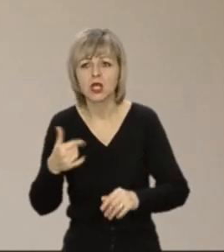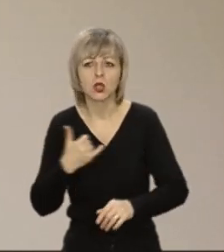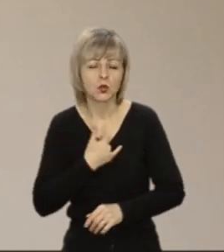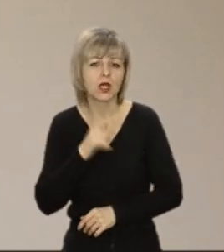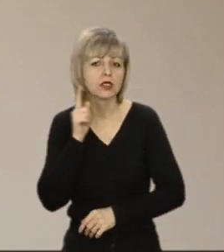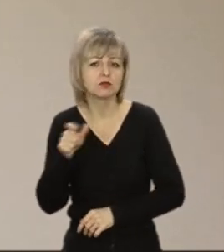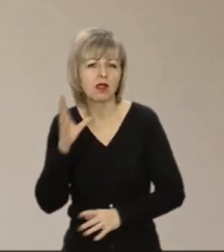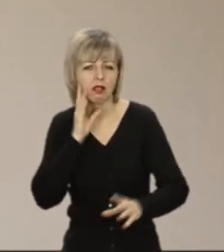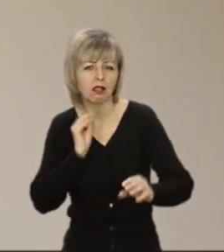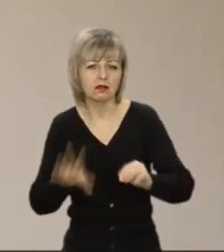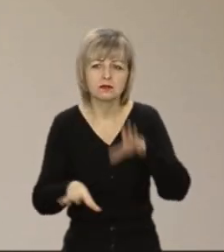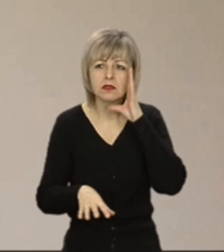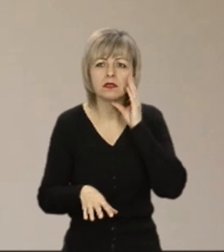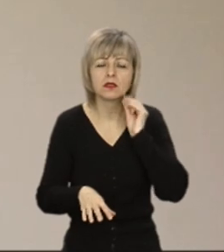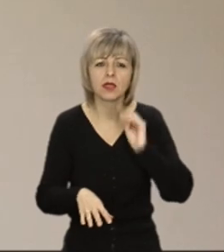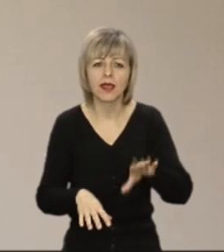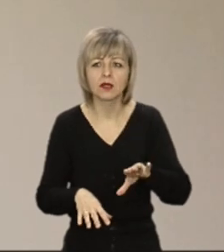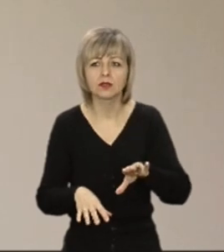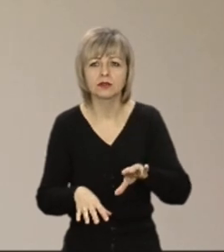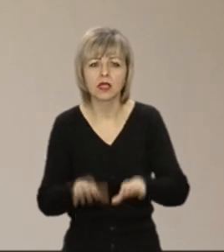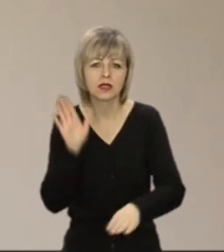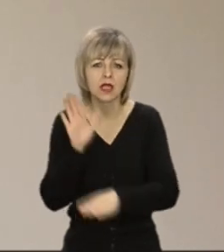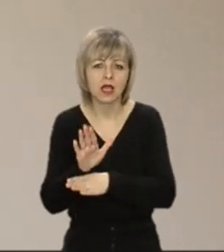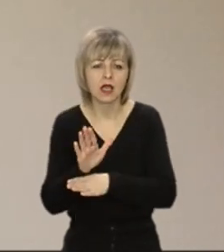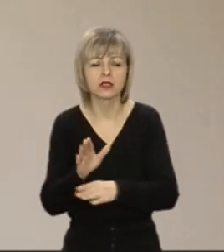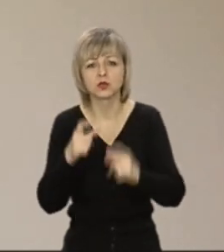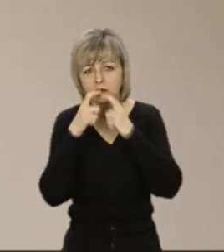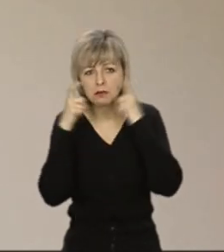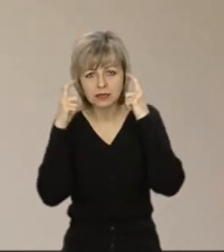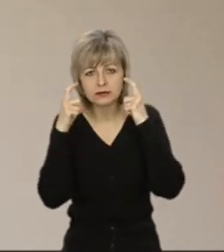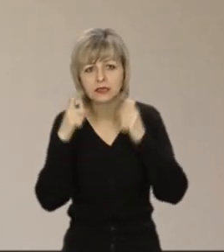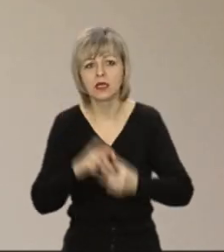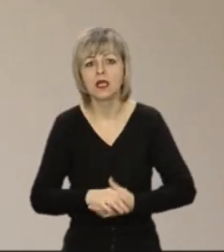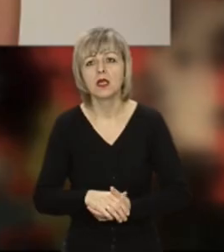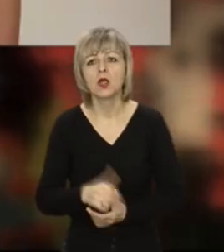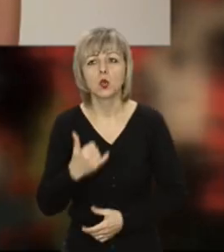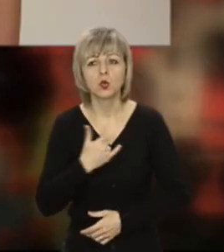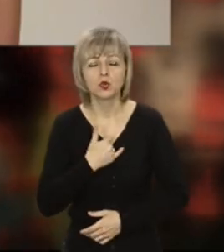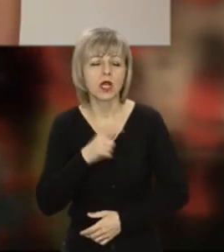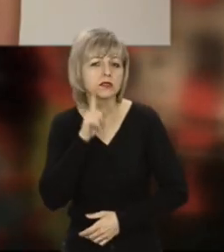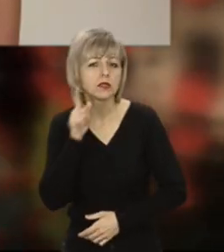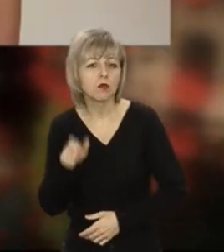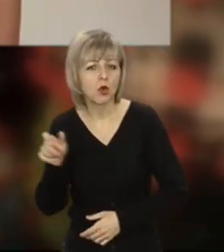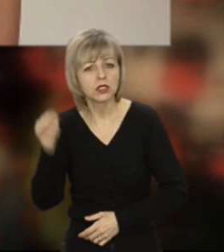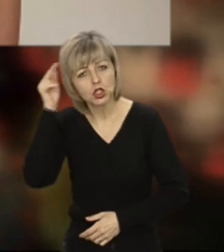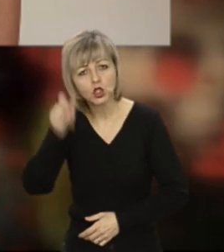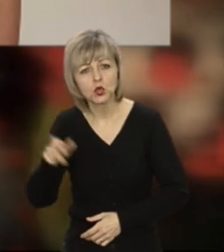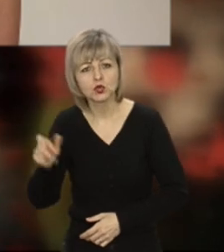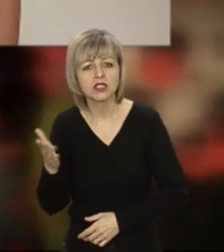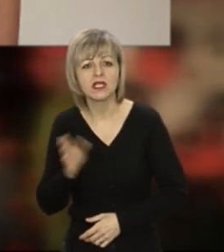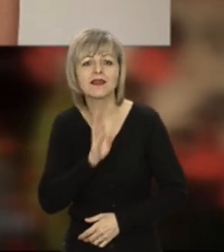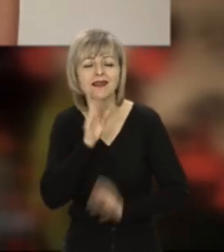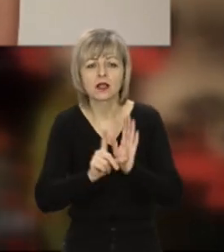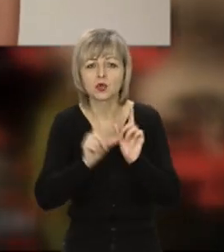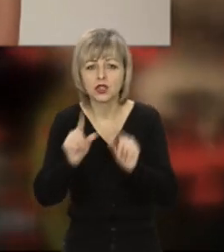молодь нехтує якби наказом носити маски. Тобто у нас здебільшого молодь та учні, які зранку